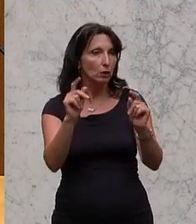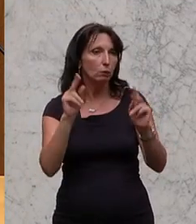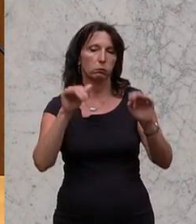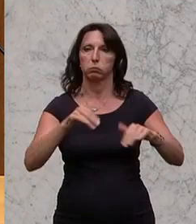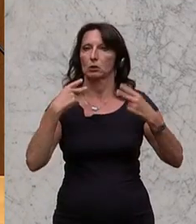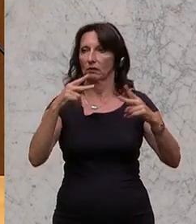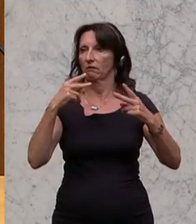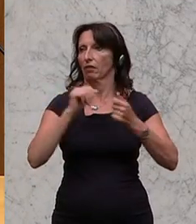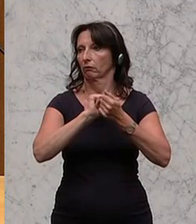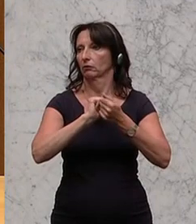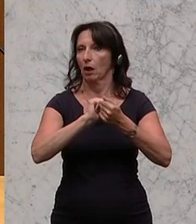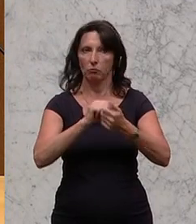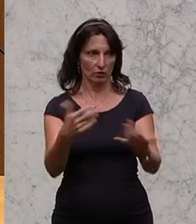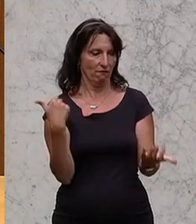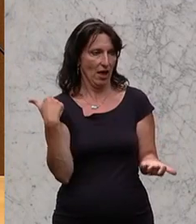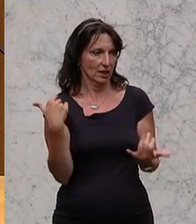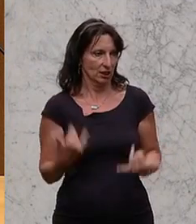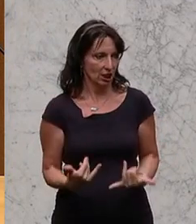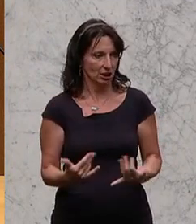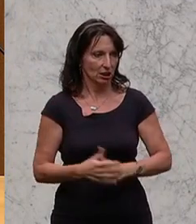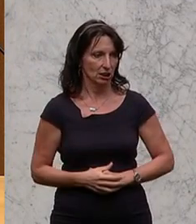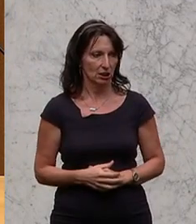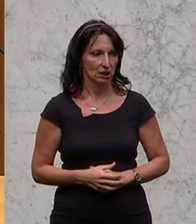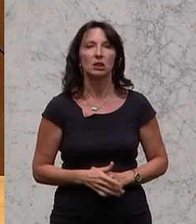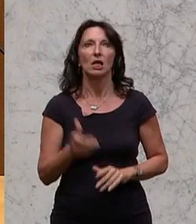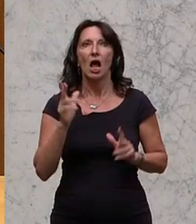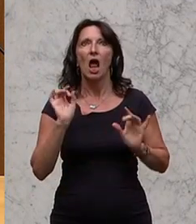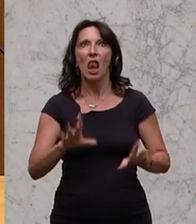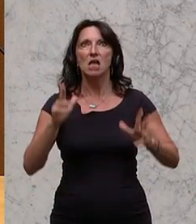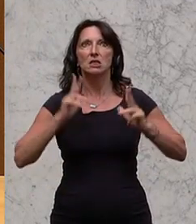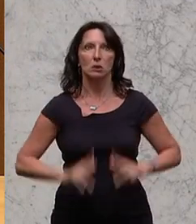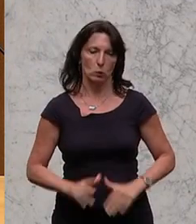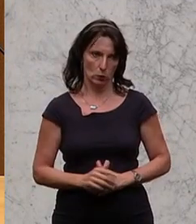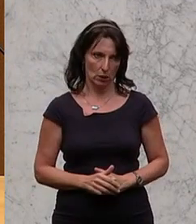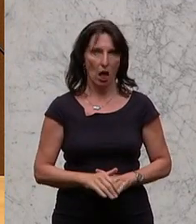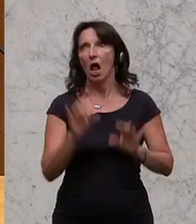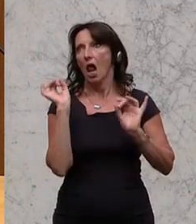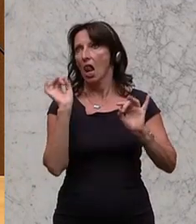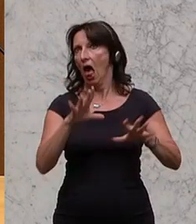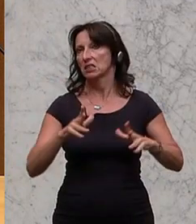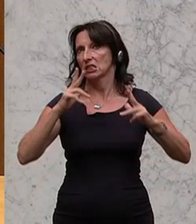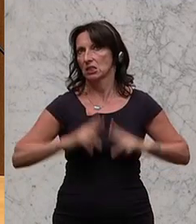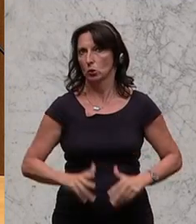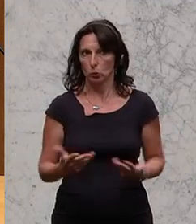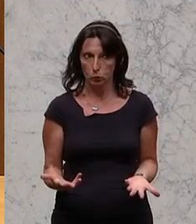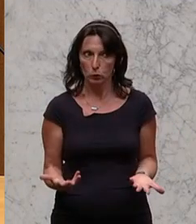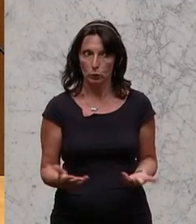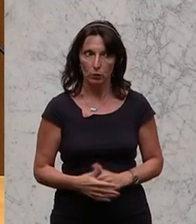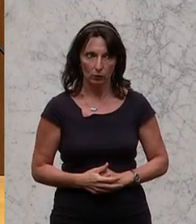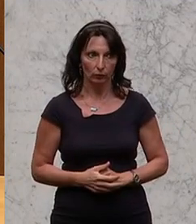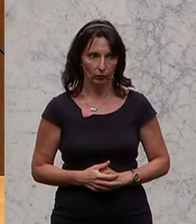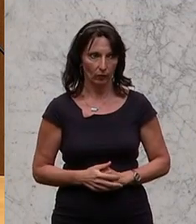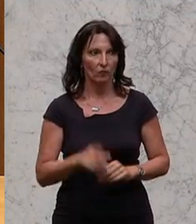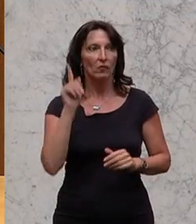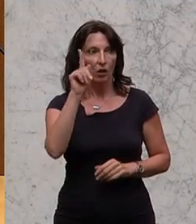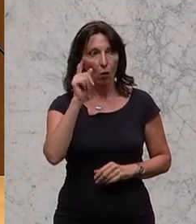doch gerade gemacht, haben wir doch gerade gemacht. Lasst uns in Ruhe. Lasst uns in Ruhe. Und das ist die Frage, die